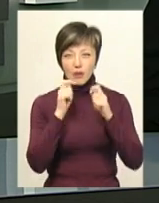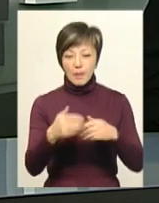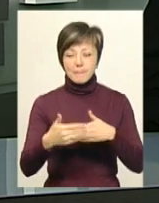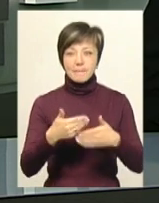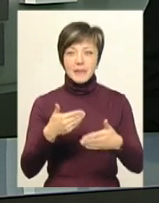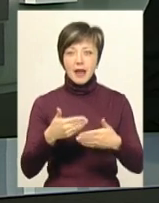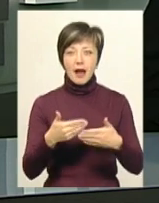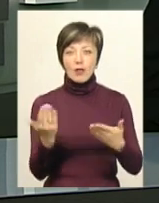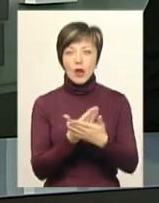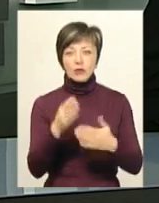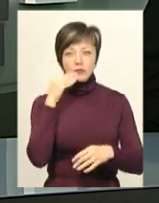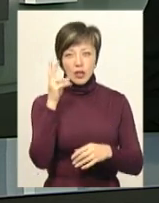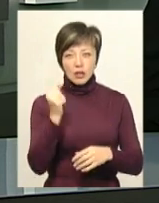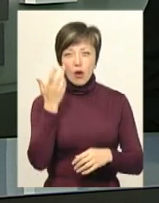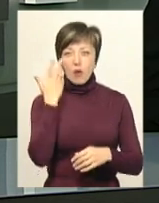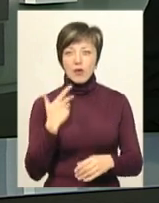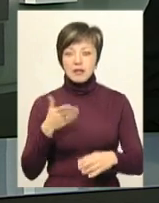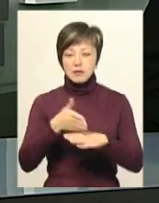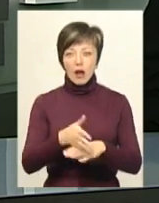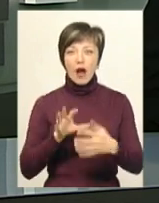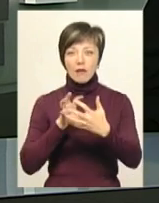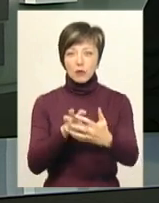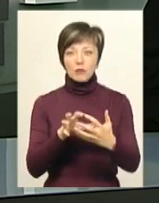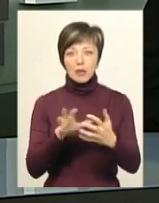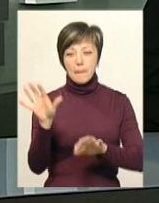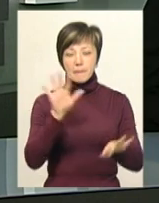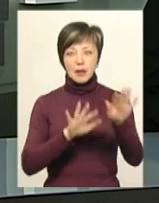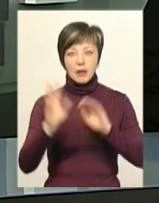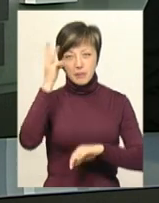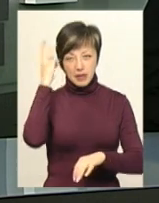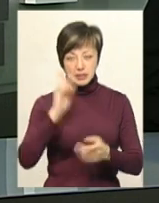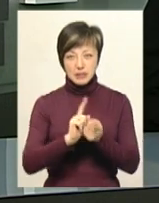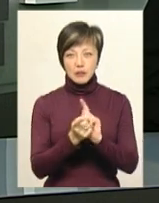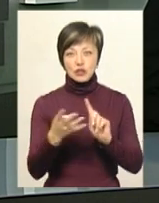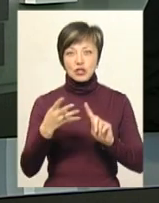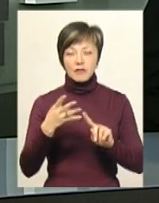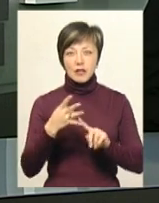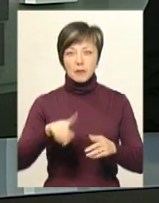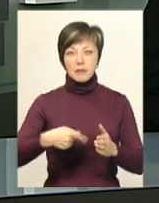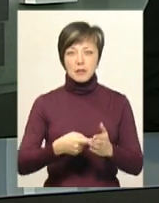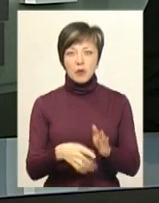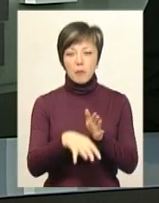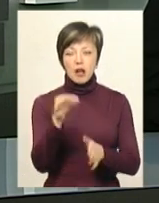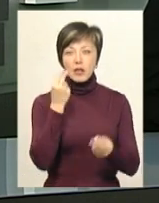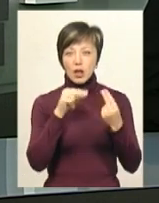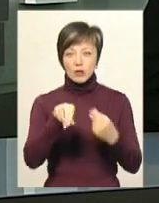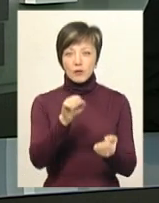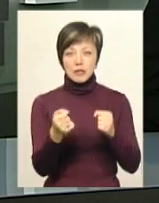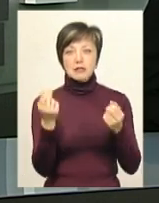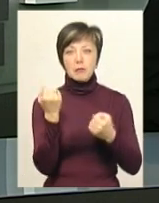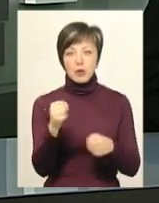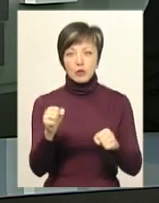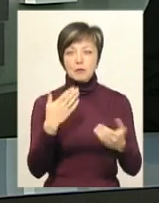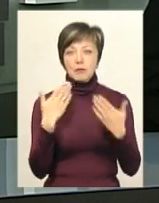кінотеатром імені Шевченка, коли завітав автобус «Привид». Хмельницький став четвертим містом, де обрали найкращого водія. І з переможцем